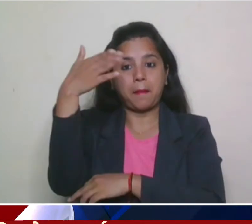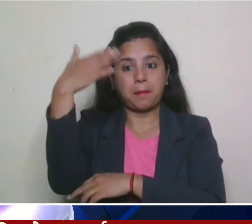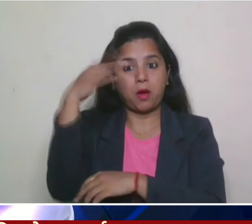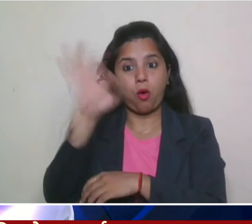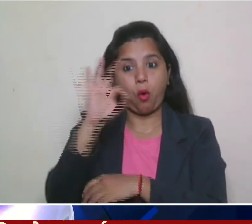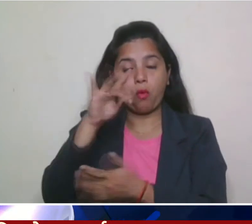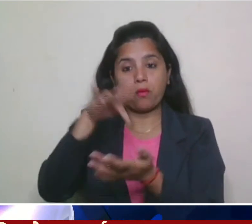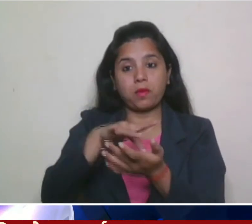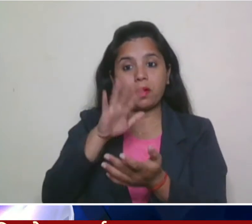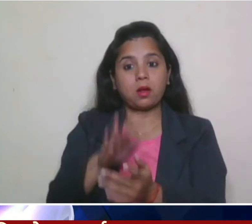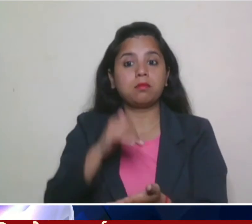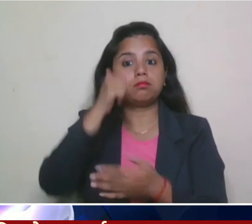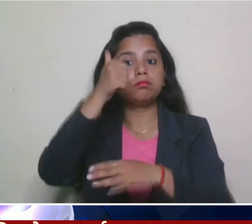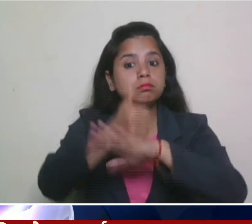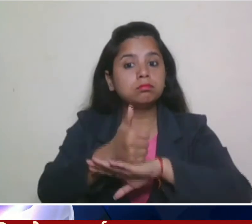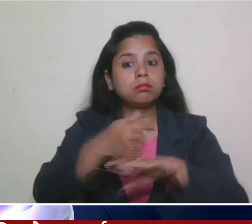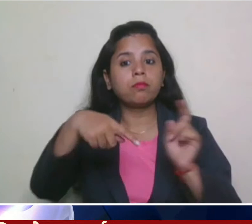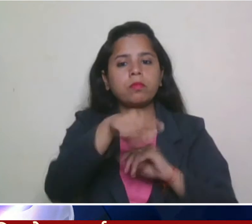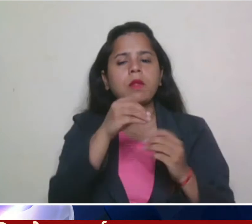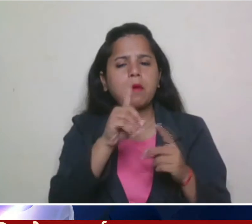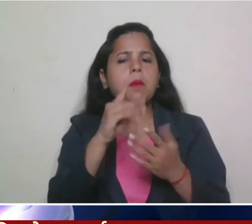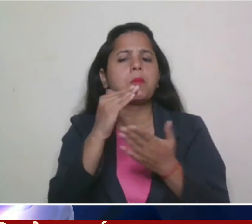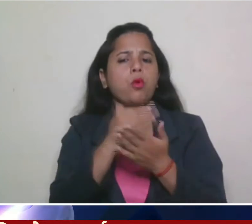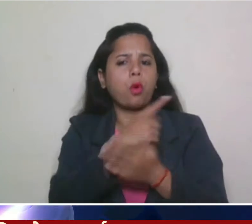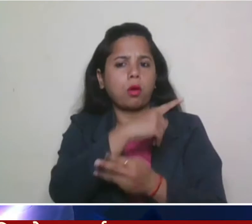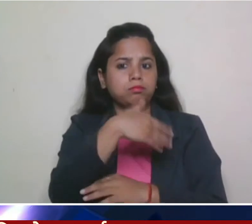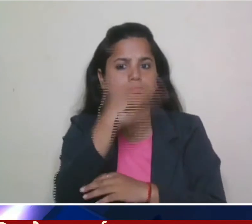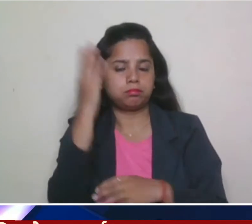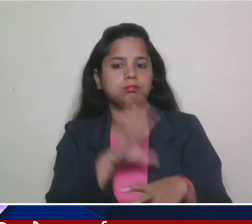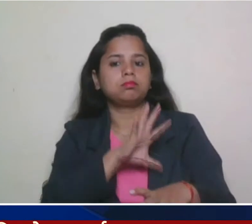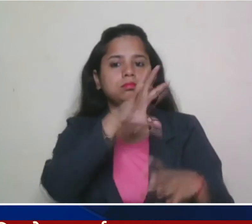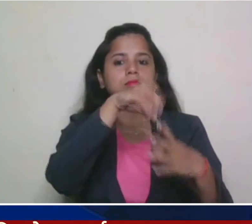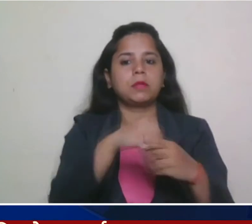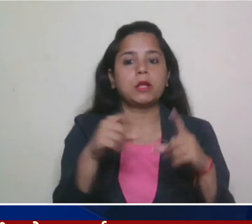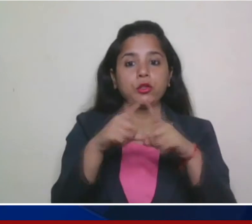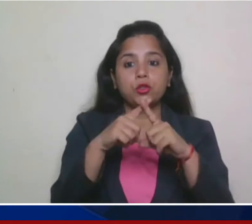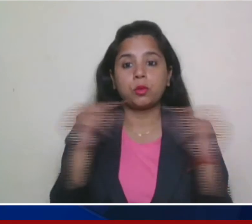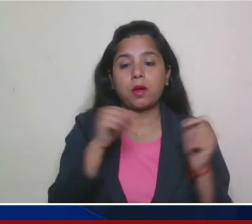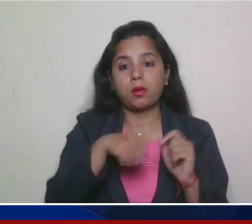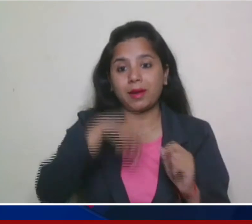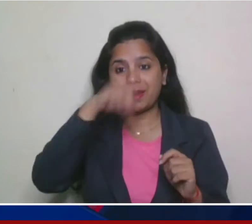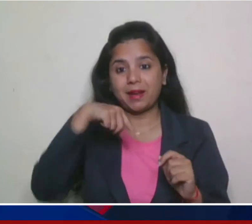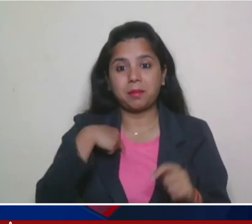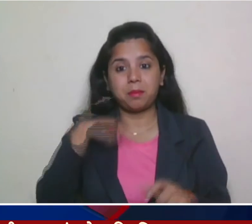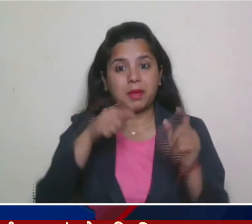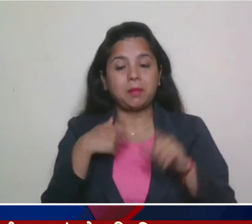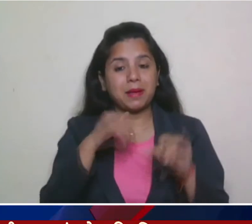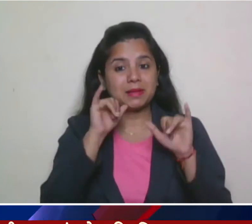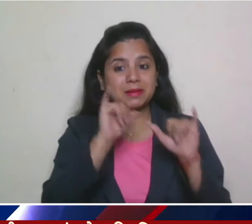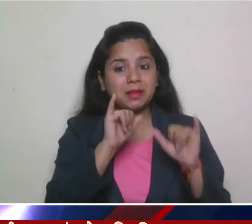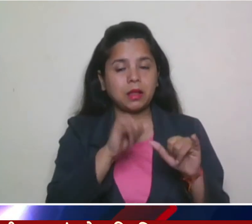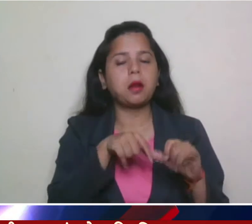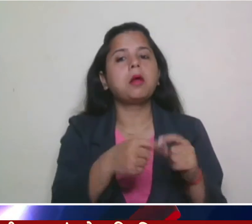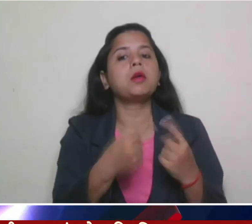सामुदाई कारिक्रम में भी शामिल होंगे और जापान में भारतीय प्रवासि के साथ बातचीत करेंगे